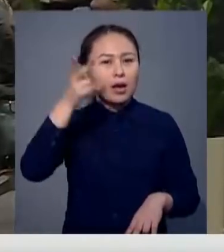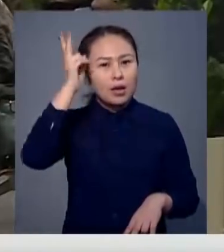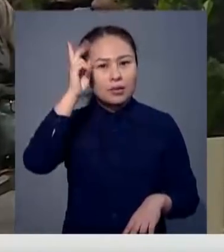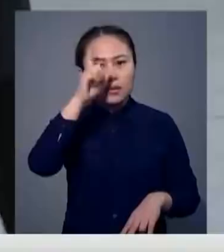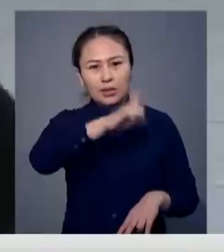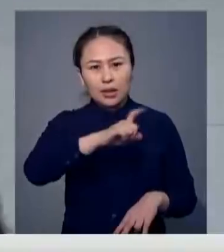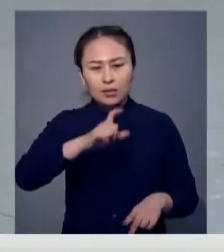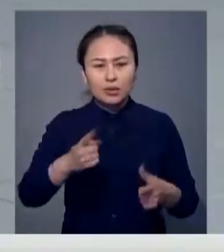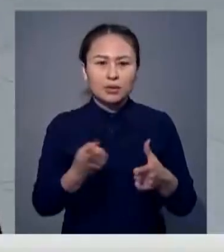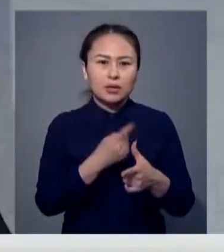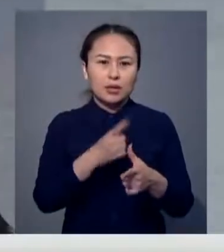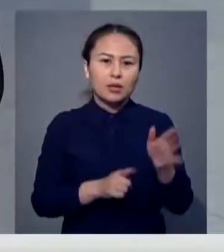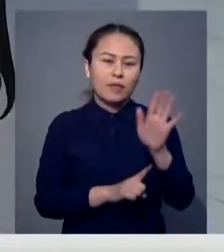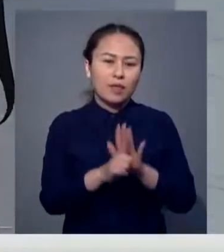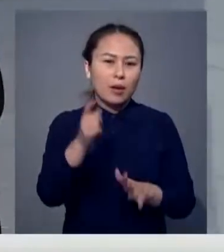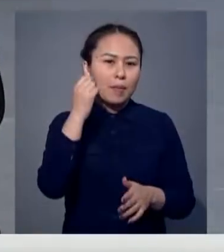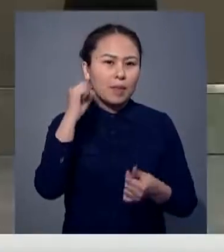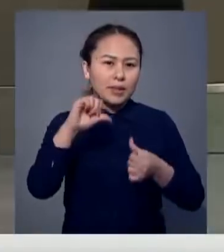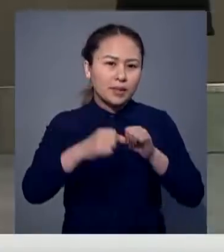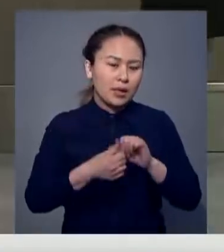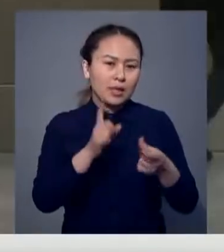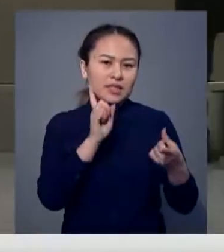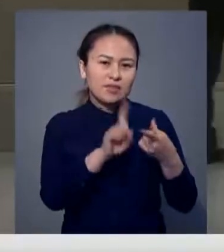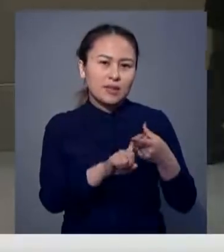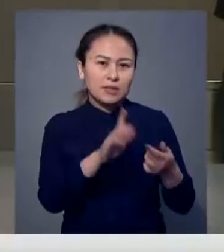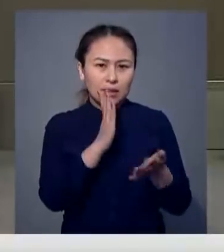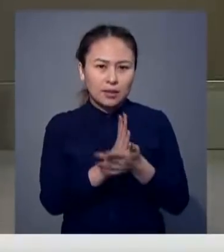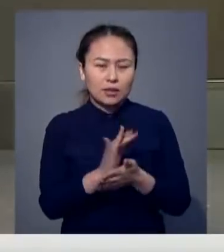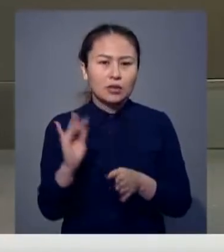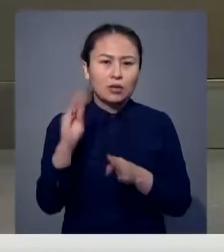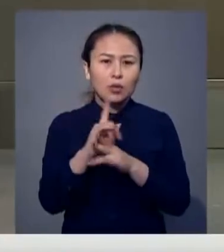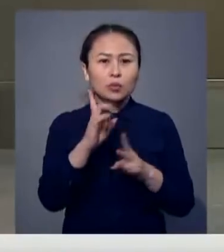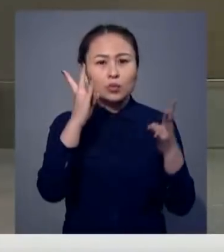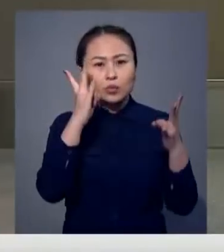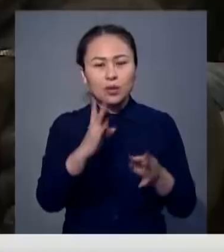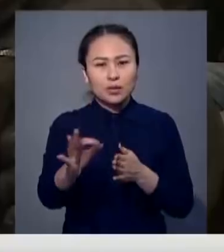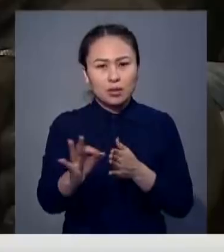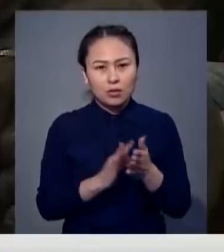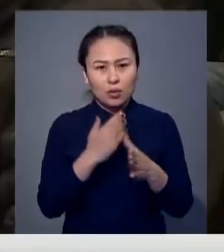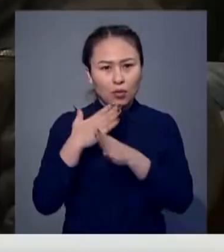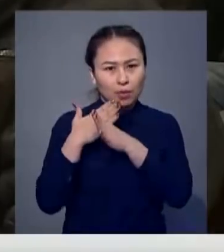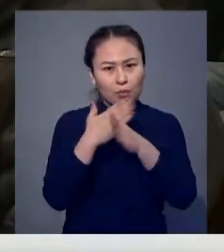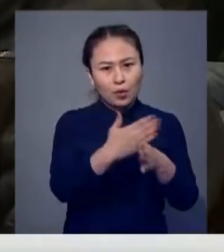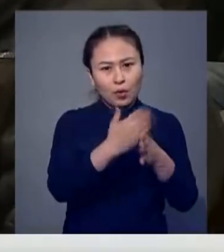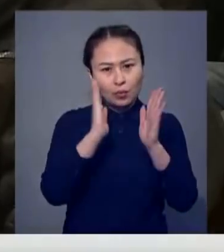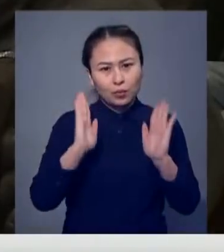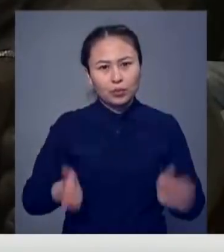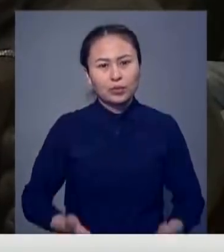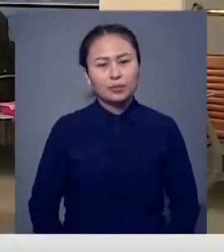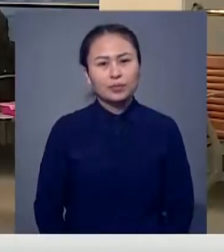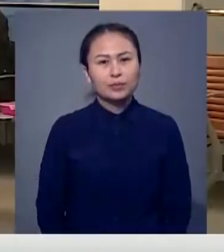ершілігі азаматтарымыз бен әрдайым байланыстар және қажет болған жағдайда оларға көмек көрсетілетін қабарла бұтыр.